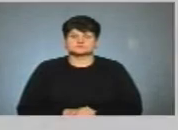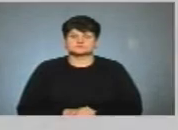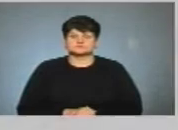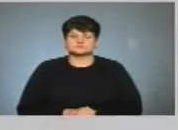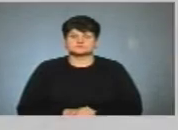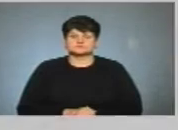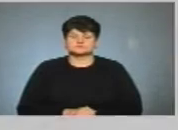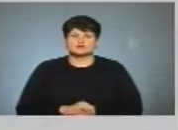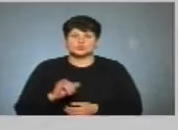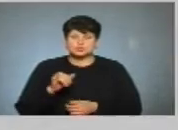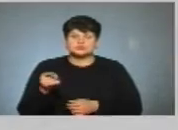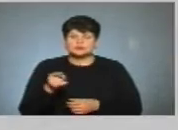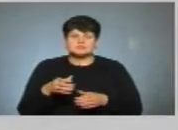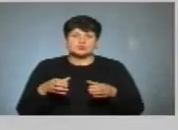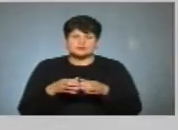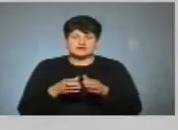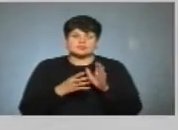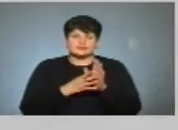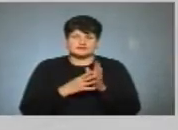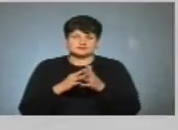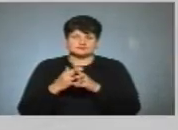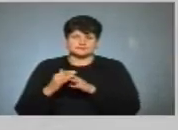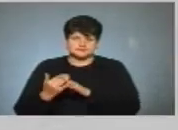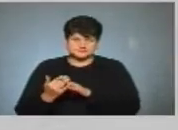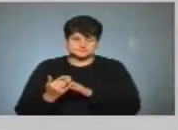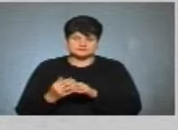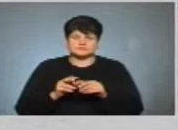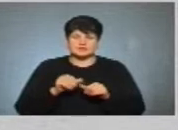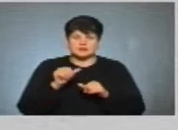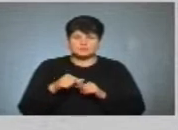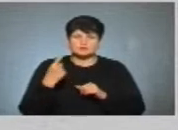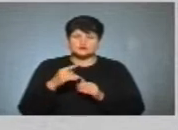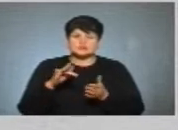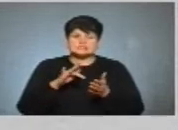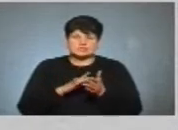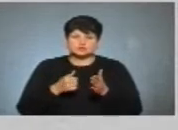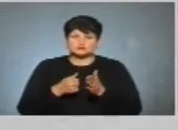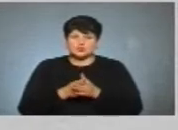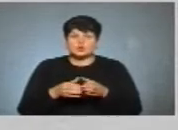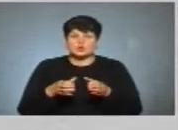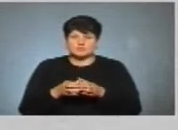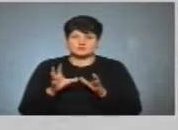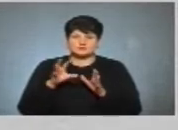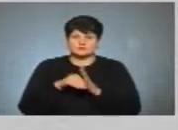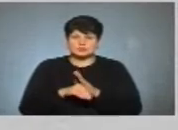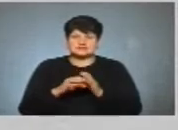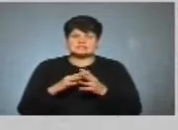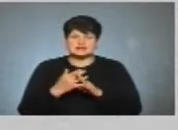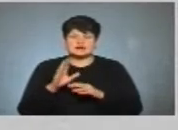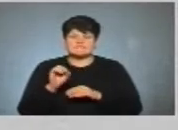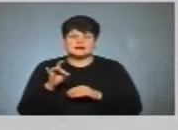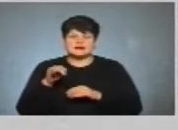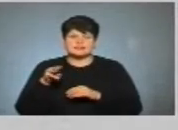У Тернопільській громаді 9 населених пунктів. Окрім обласного центру, до громади належать села Вертелка,